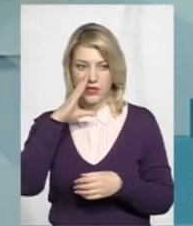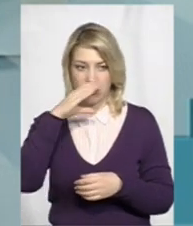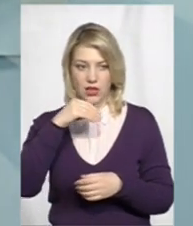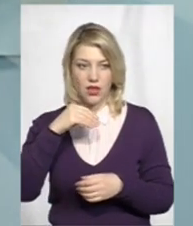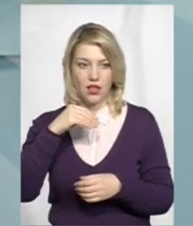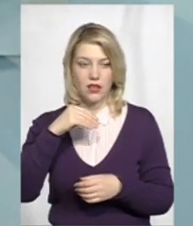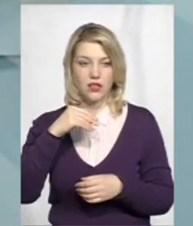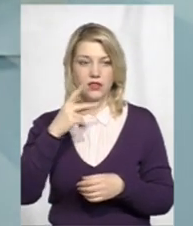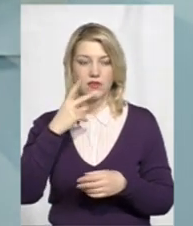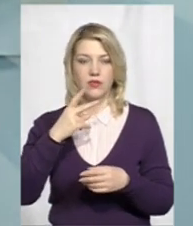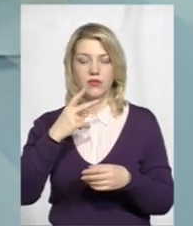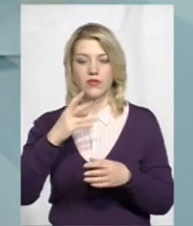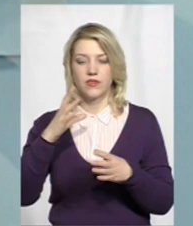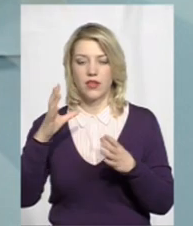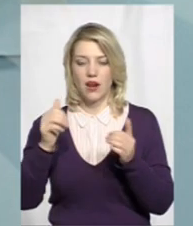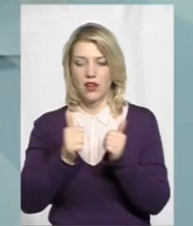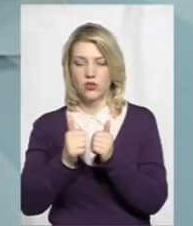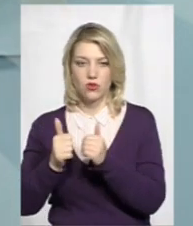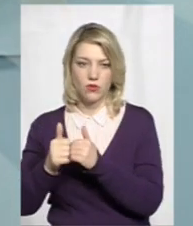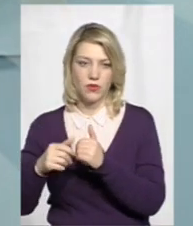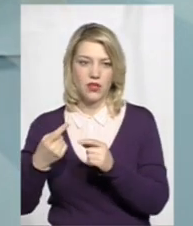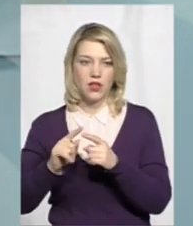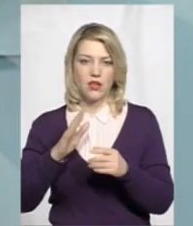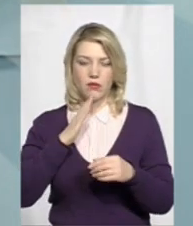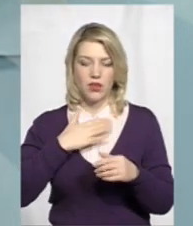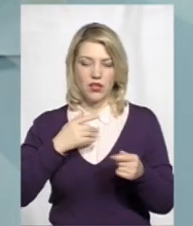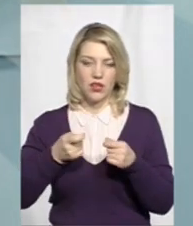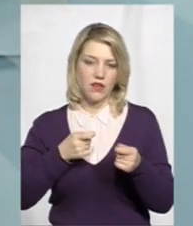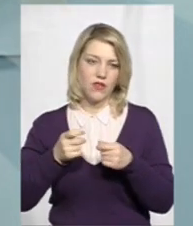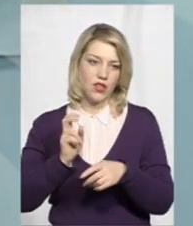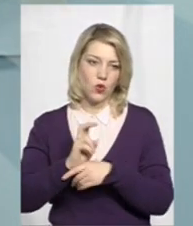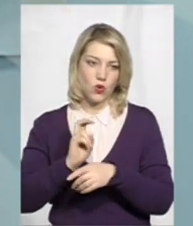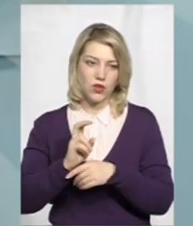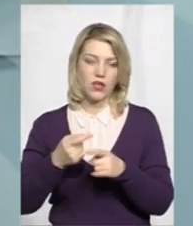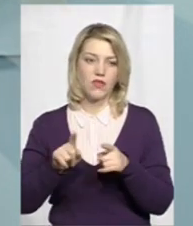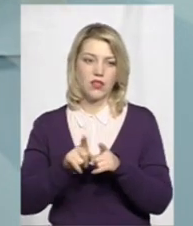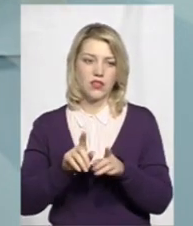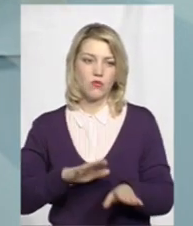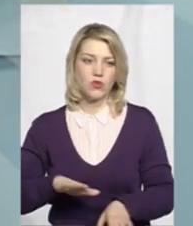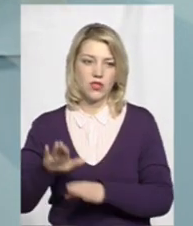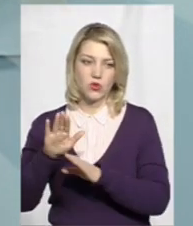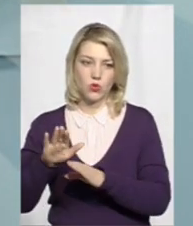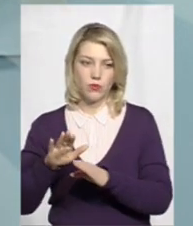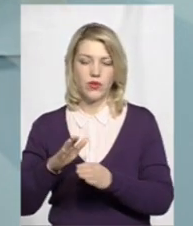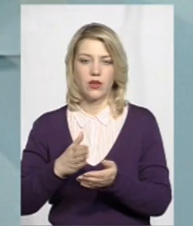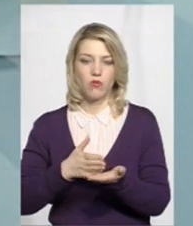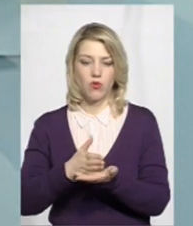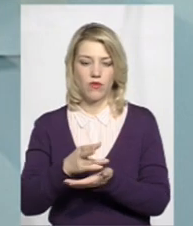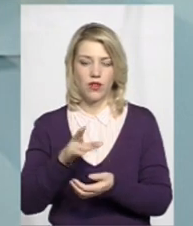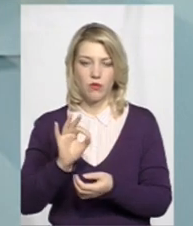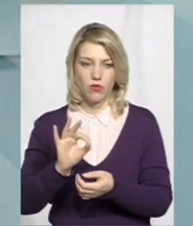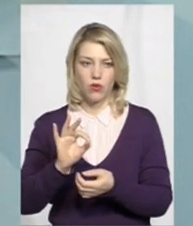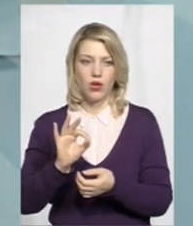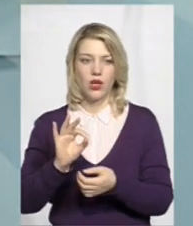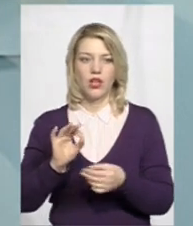там, бо ми ходили всі разом на них, десь керівник мій ходив, десь так само заступник профільний по житлу, то